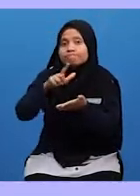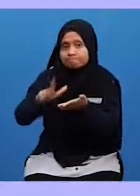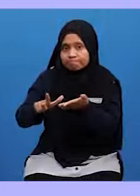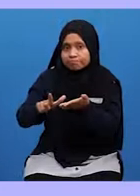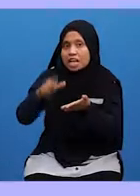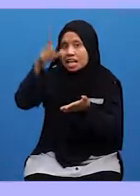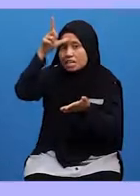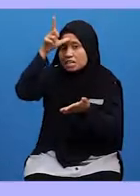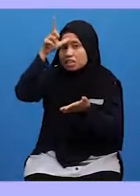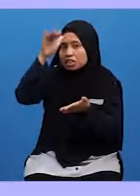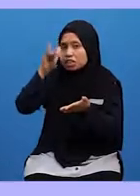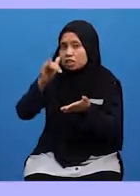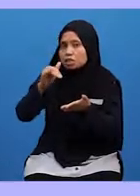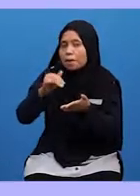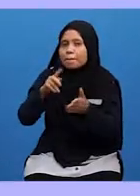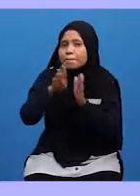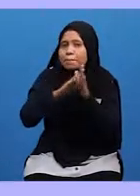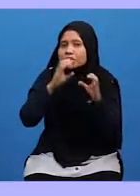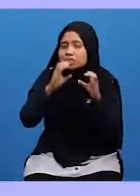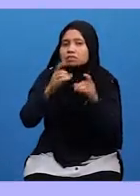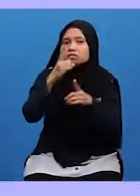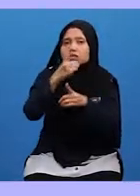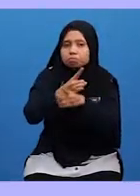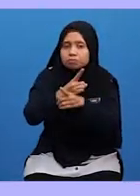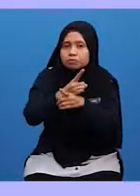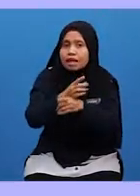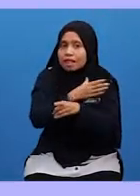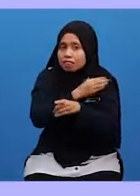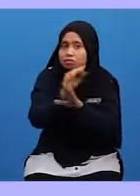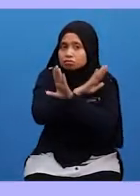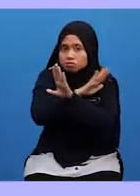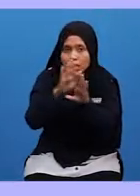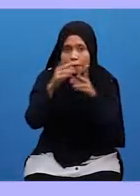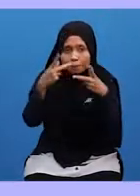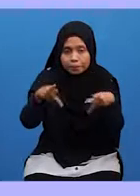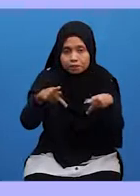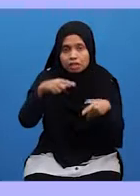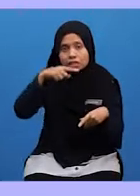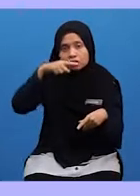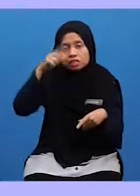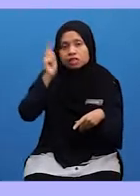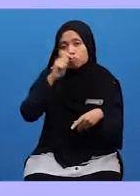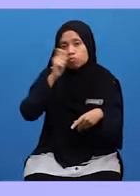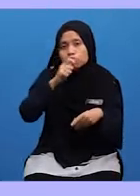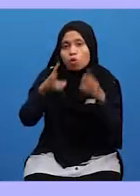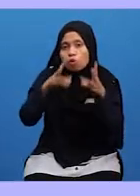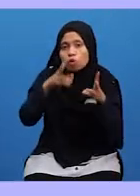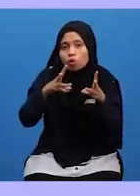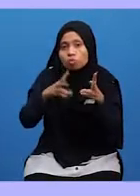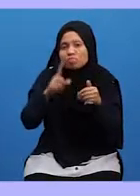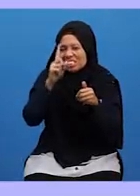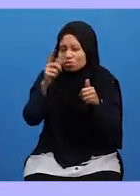Lelaki yang bercakap benar Dan tidak pernah berbohong Walau